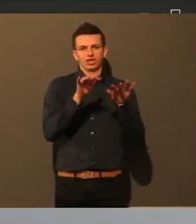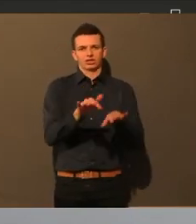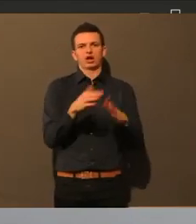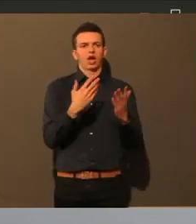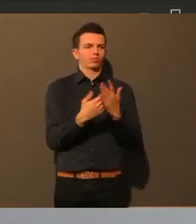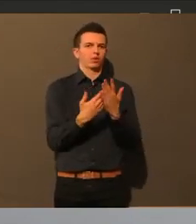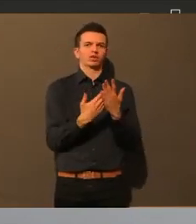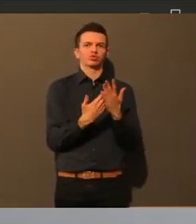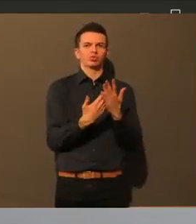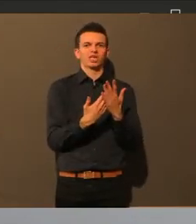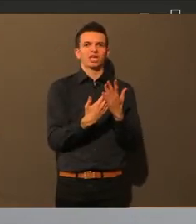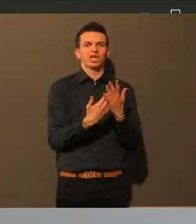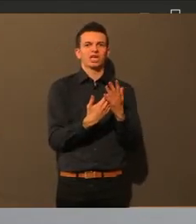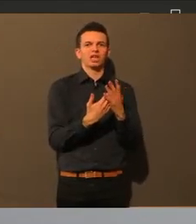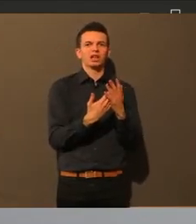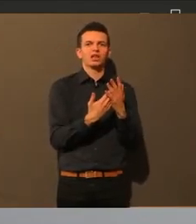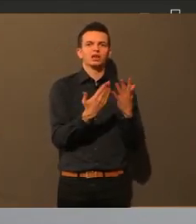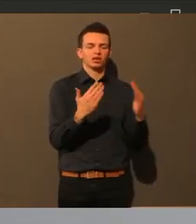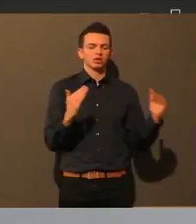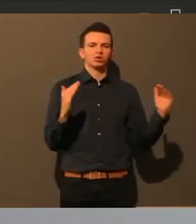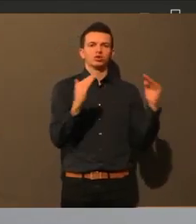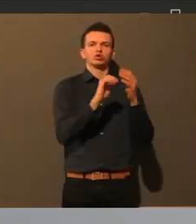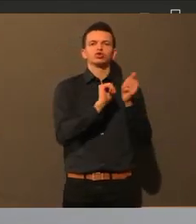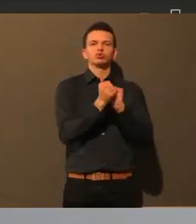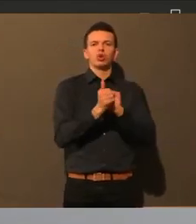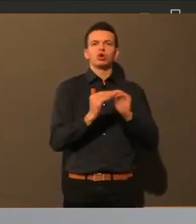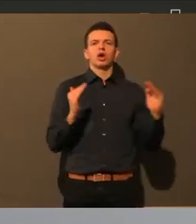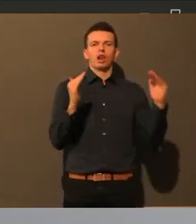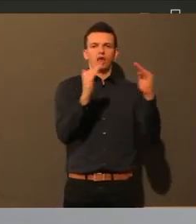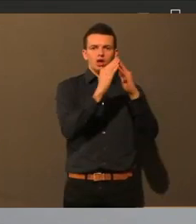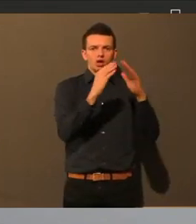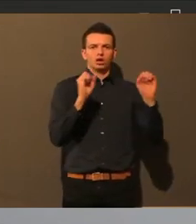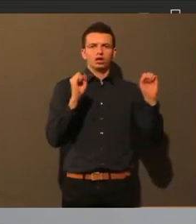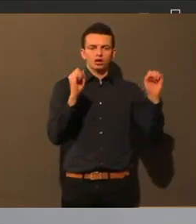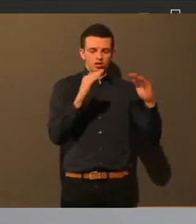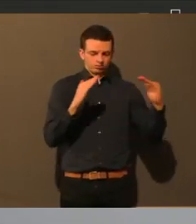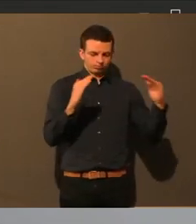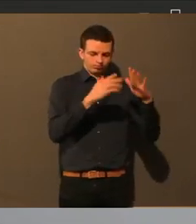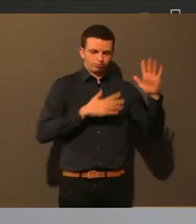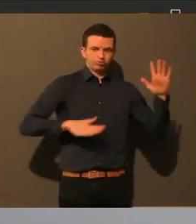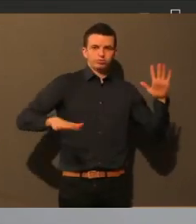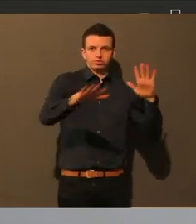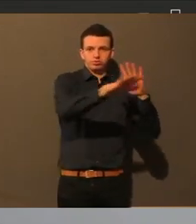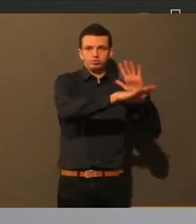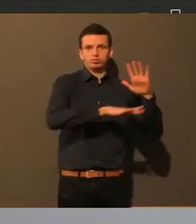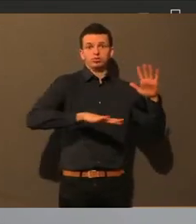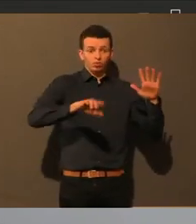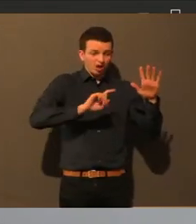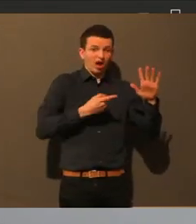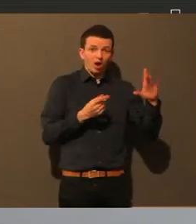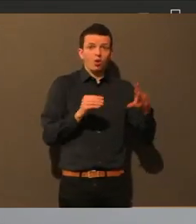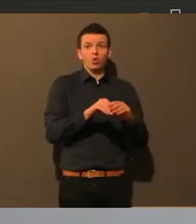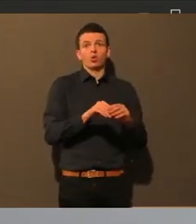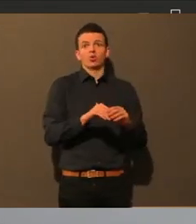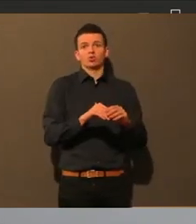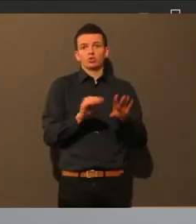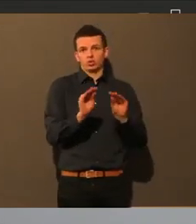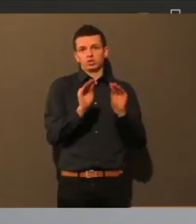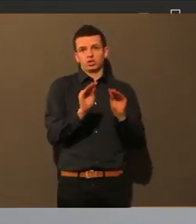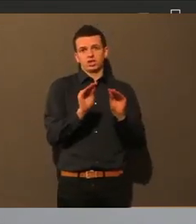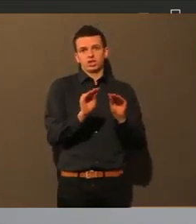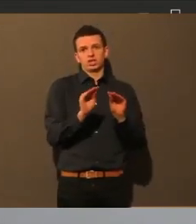Turnhalle, wenn er in die Schule geht, in der Turnhalle unterrichtet. Da wäre es halt schon klasse, wenn er wenigstens einen Unterrichtsraum hätte.